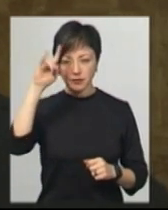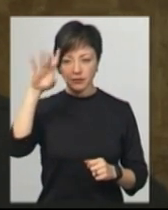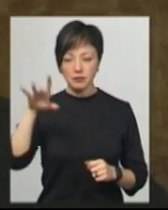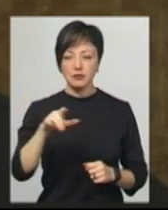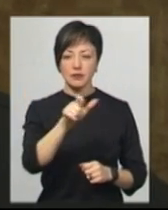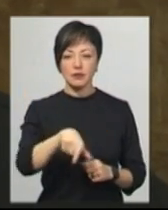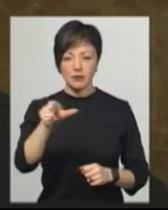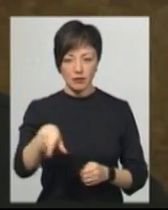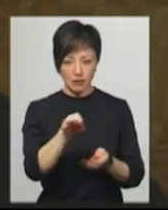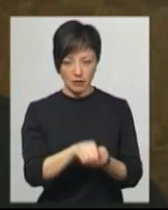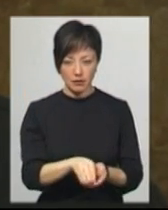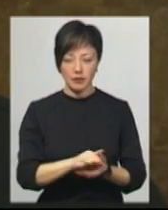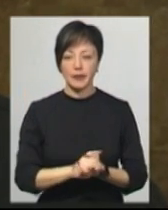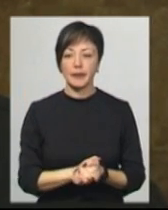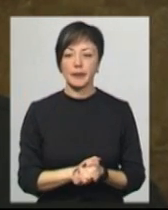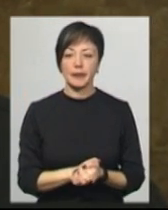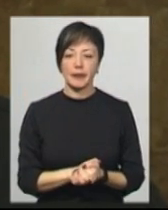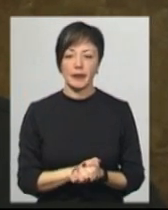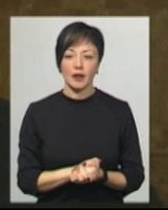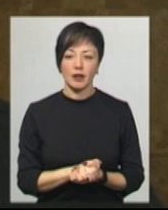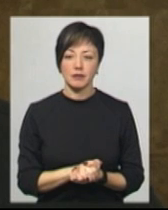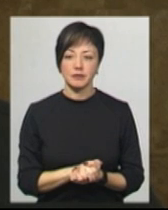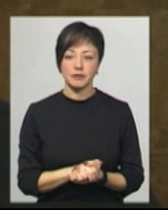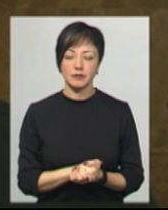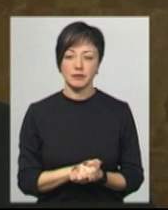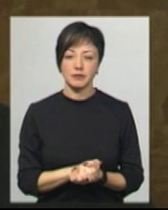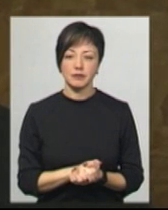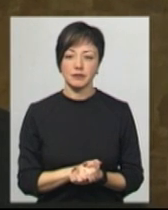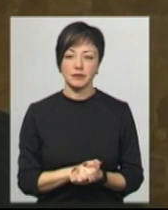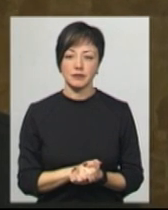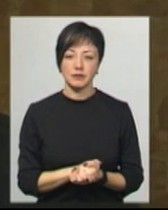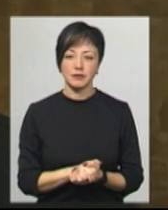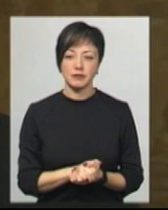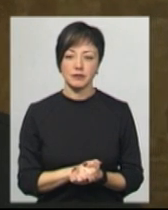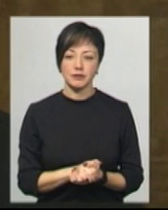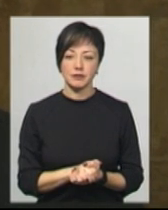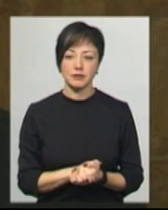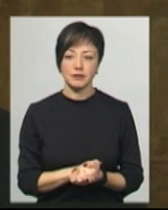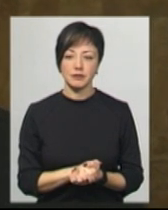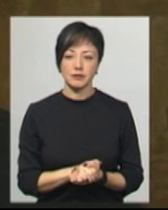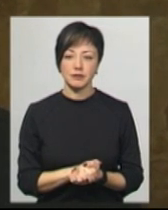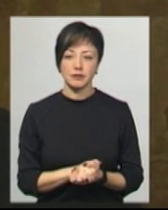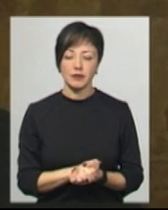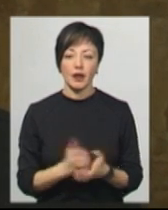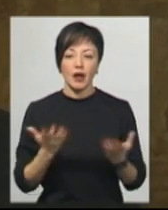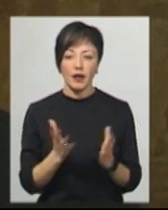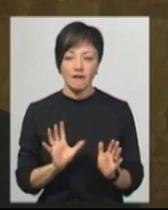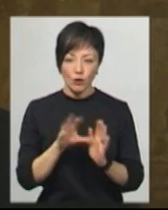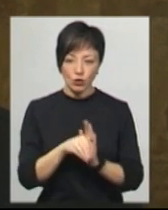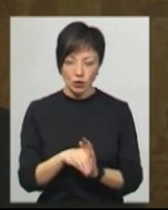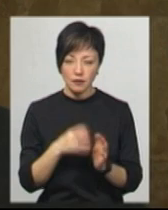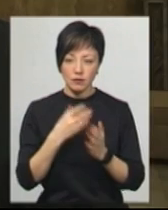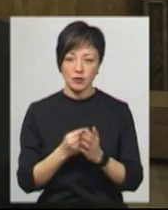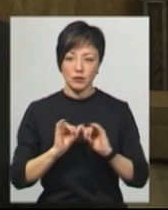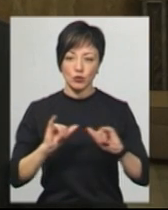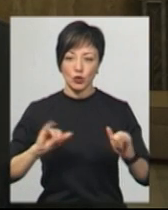людей, які вложили свій вклад і в розбудову